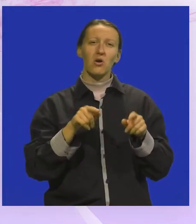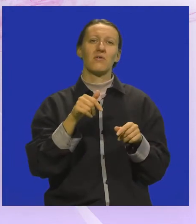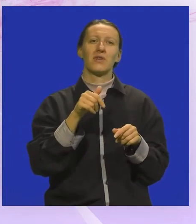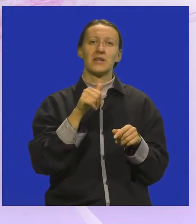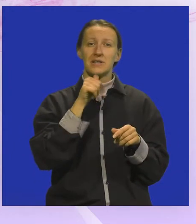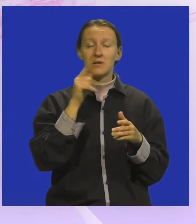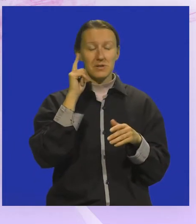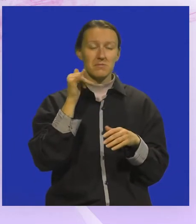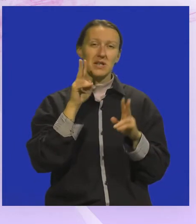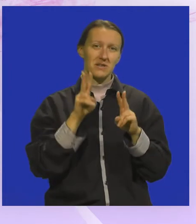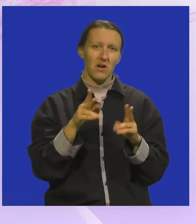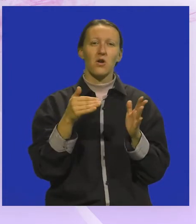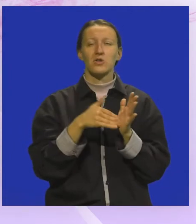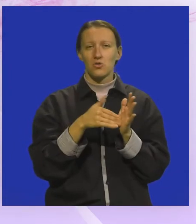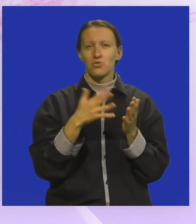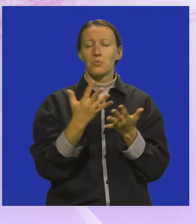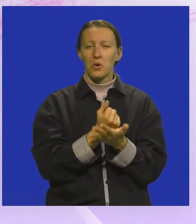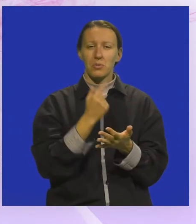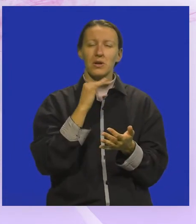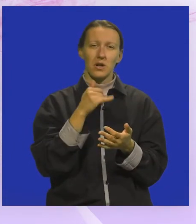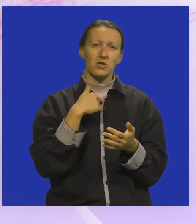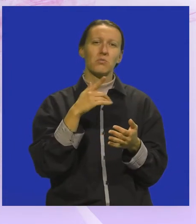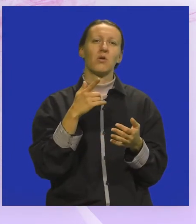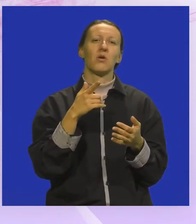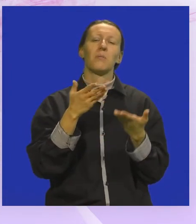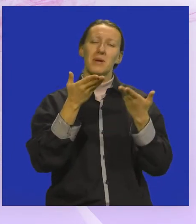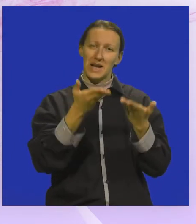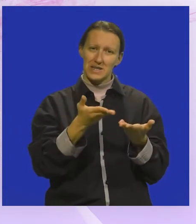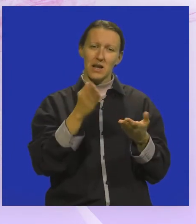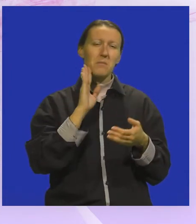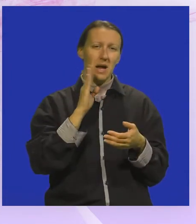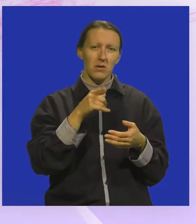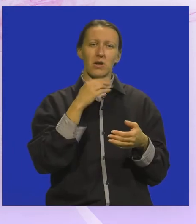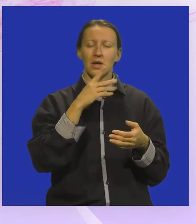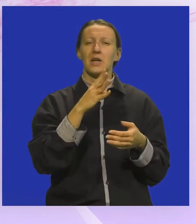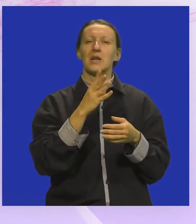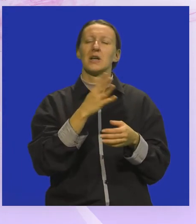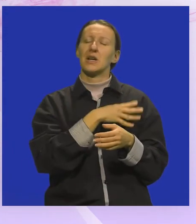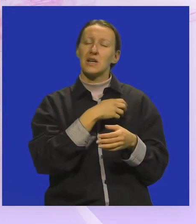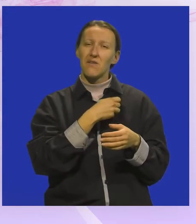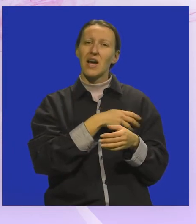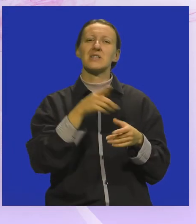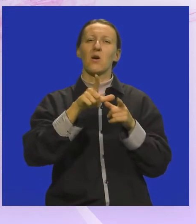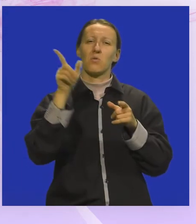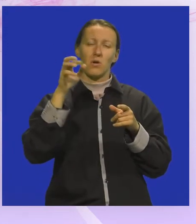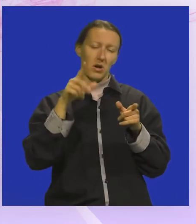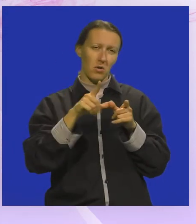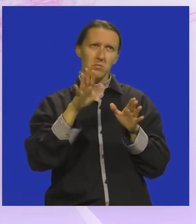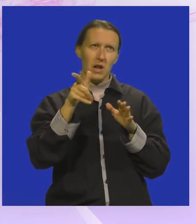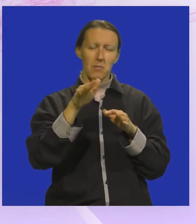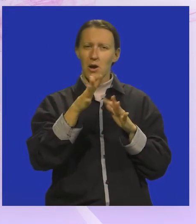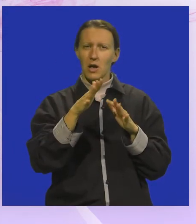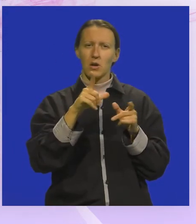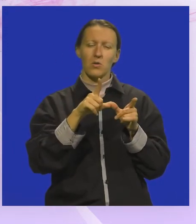Evo mislim da je stvarno zaslužena pobjeda i da ćemo s guštom predstavljati Medulin i Republiku Hrvatsku u Evropi tamo negdje